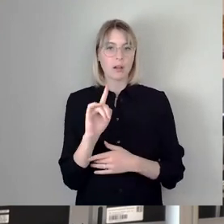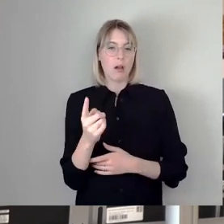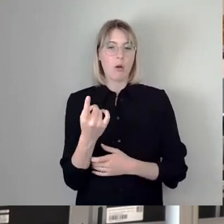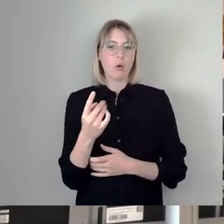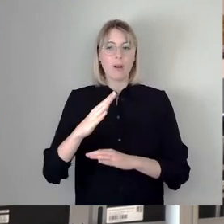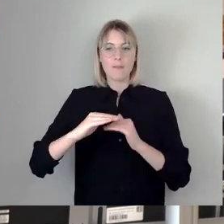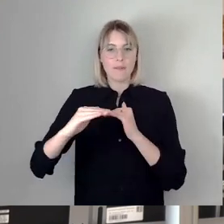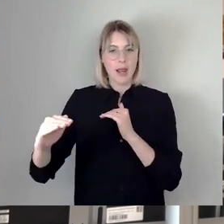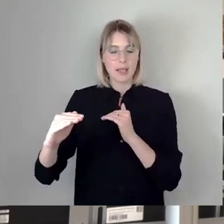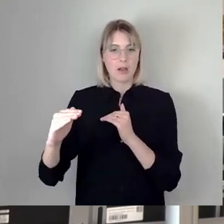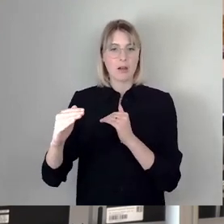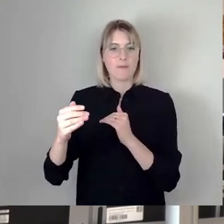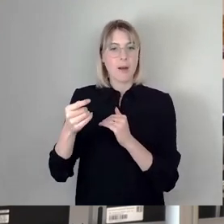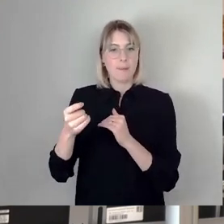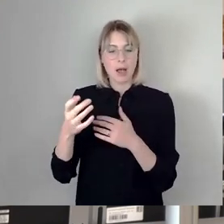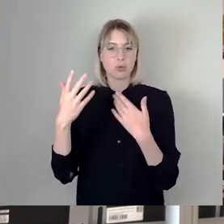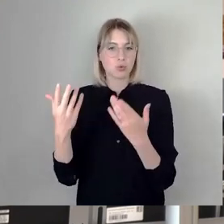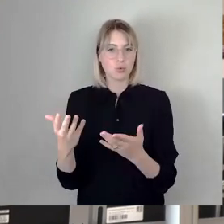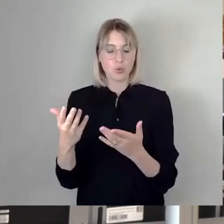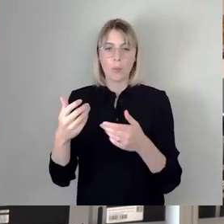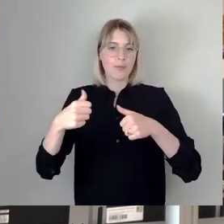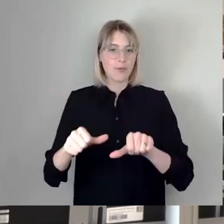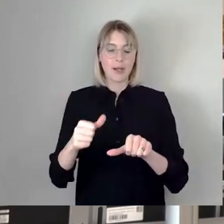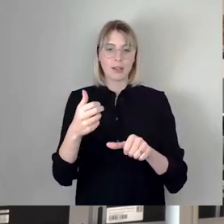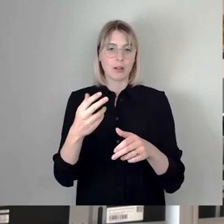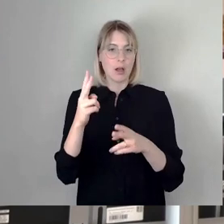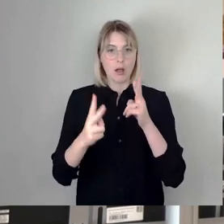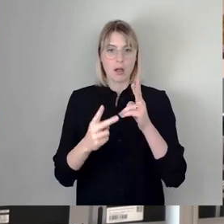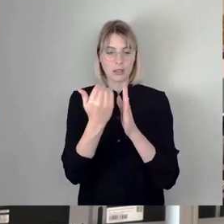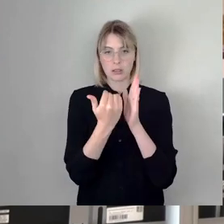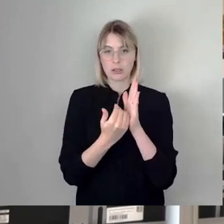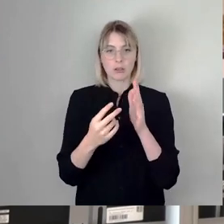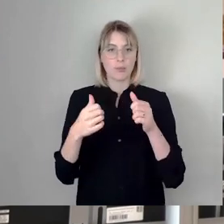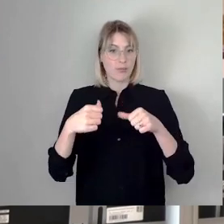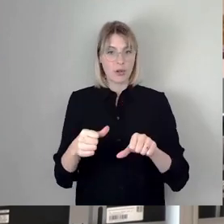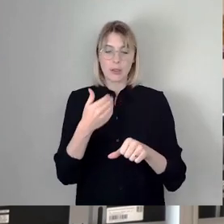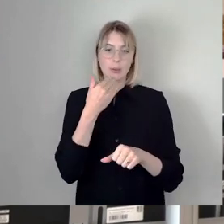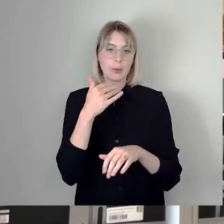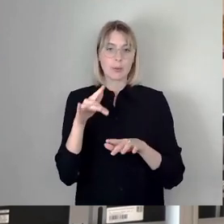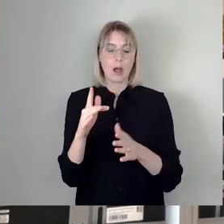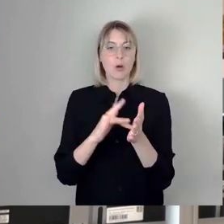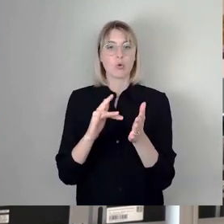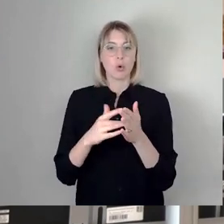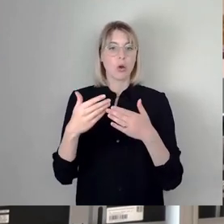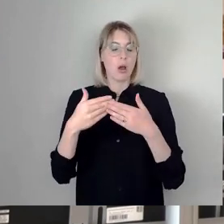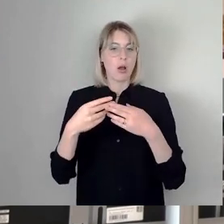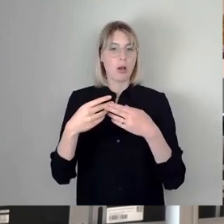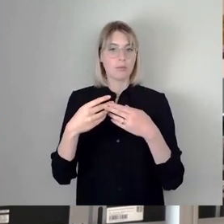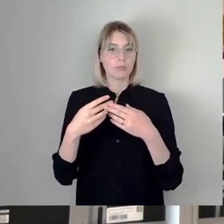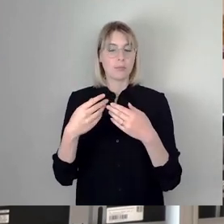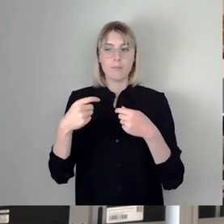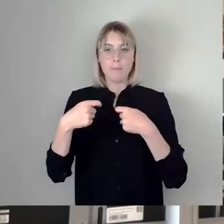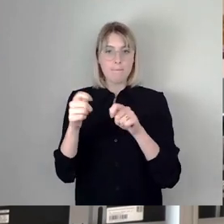vergaberechtliche Pflicht zur Ausschreibung, da es sich nicht um einen öffentlichen Auftrag handelt. Es ist kein Bauauftrag, keine Bauliefer- und